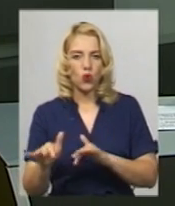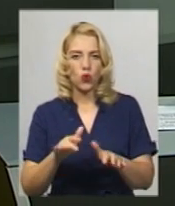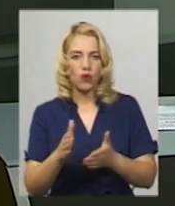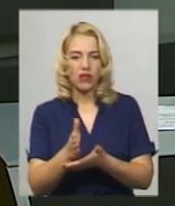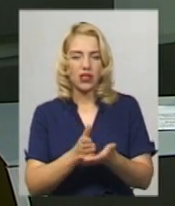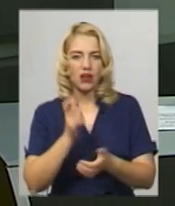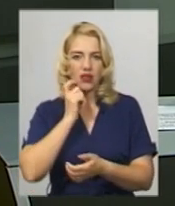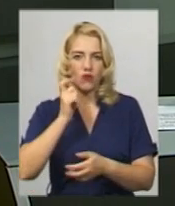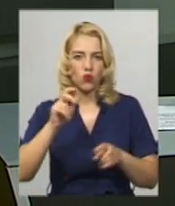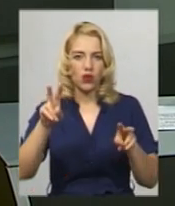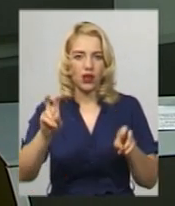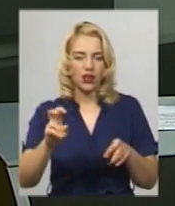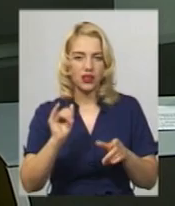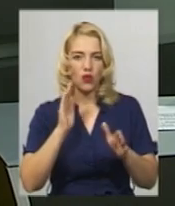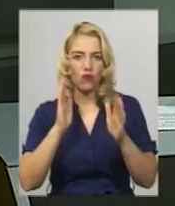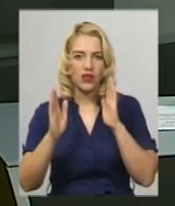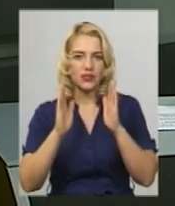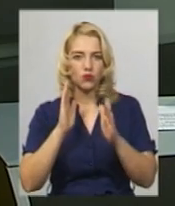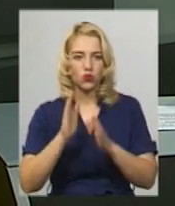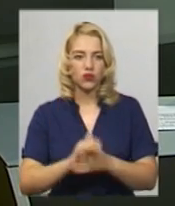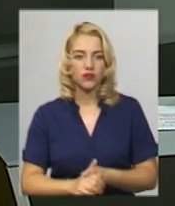Фейсбук, розповів Віктор Данилевський.